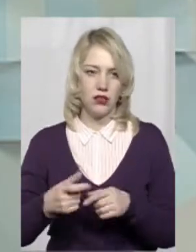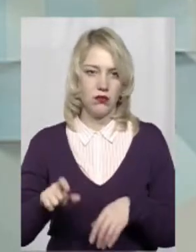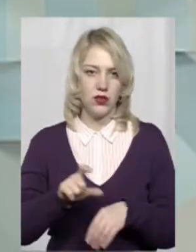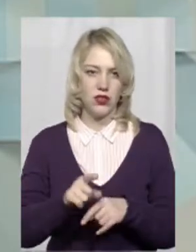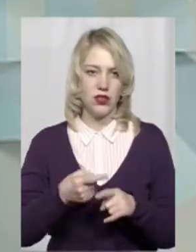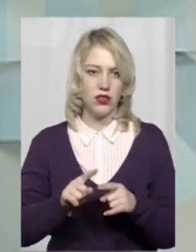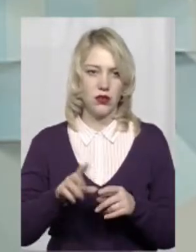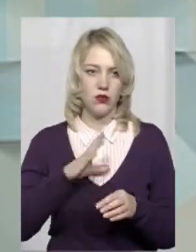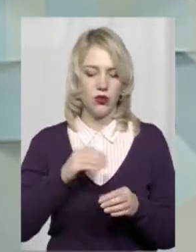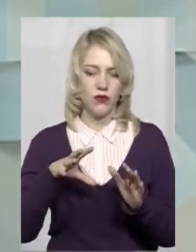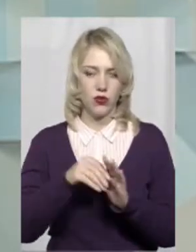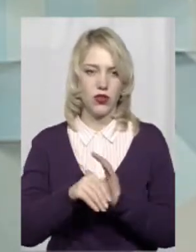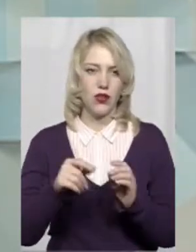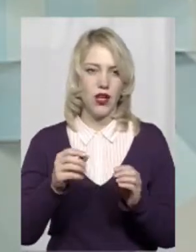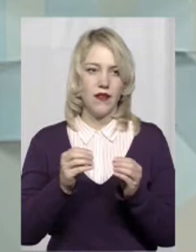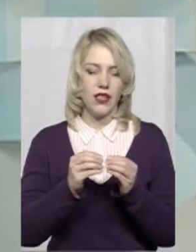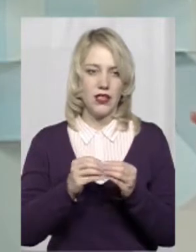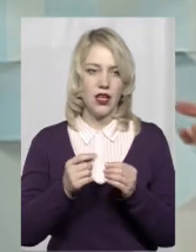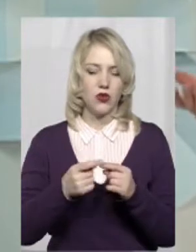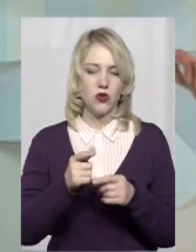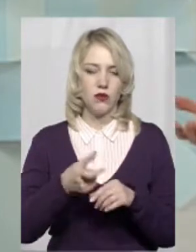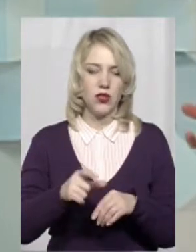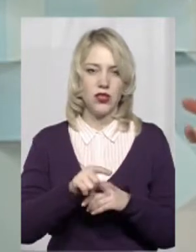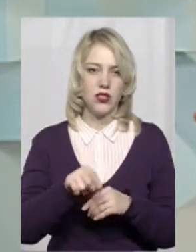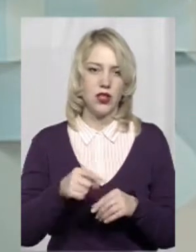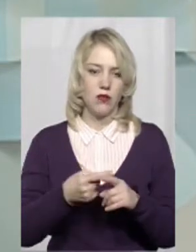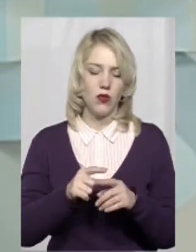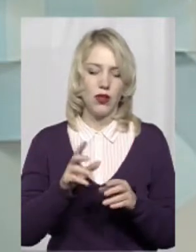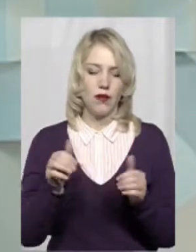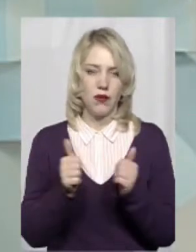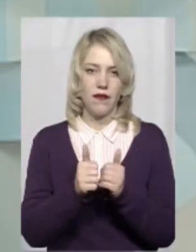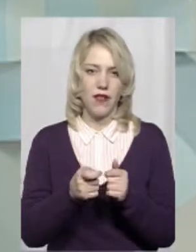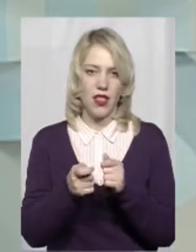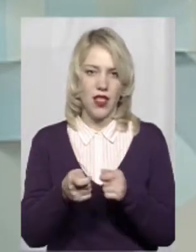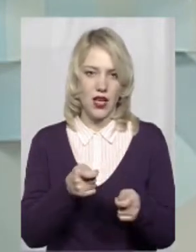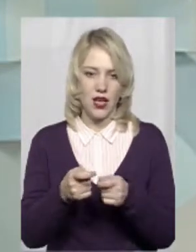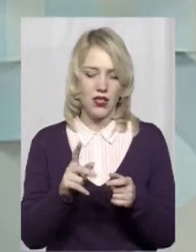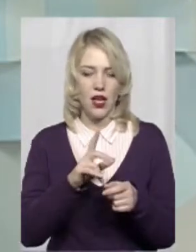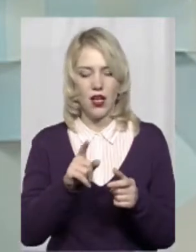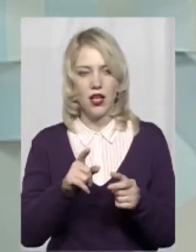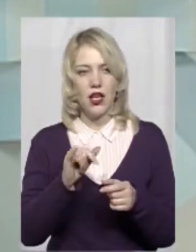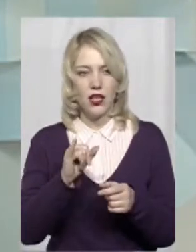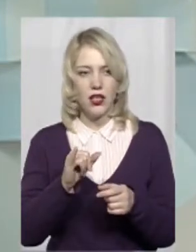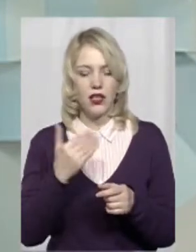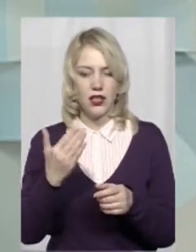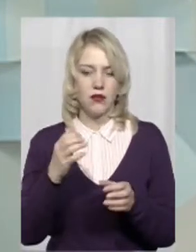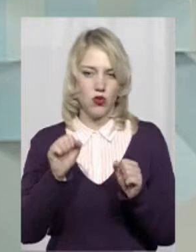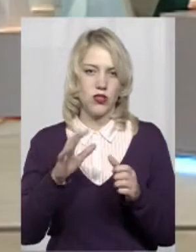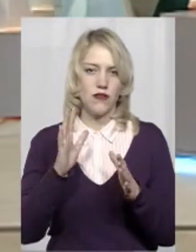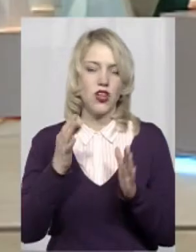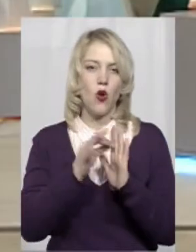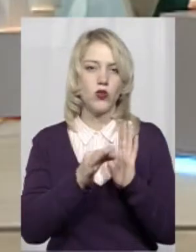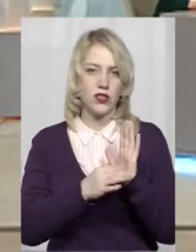от з цих топ-10, що ми казали, більшість з були при владі або були поруч з владою. Тобто, вже є якісь результати, які можна оцінити.